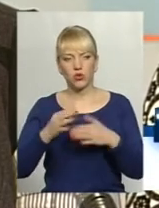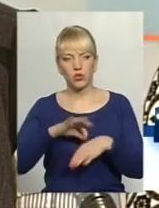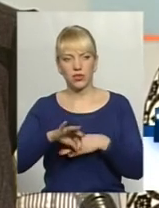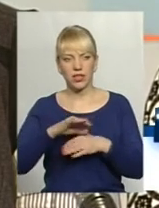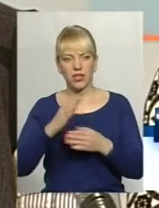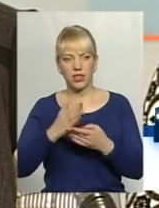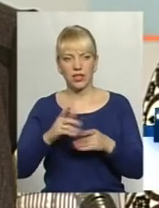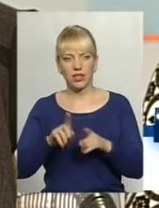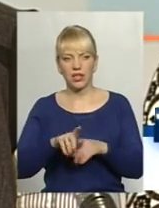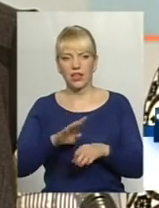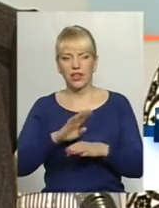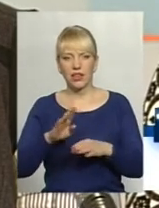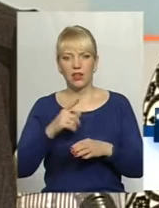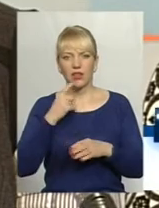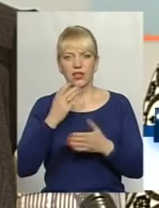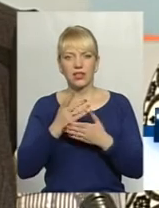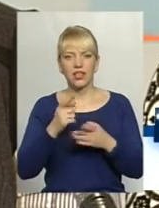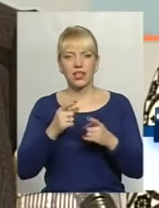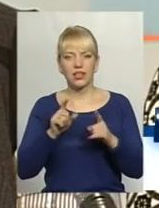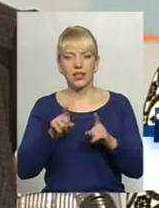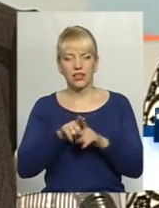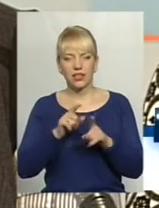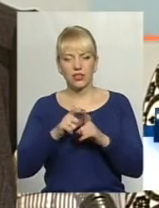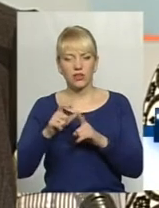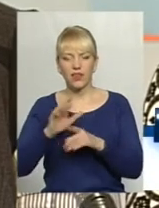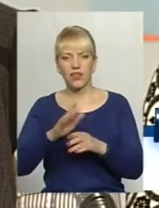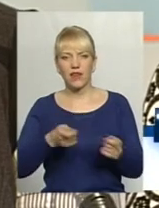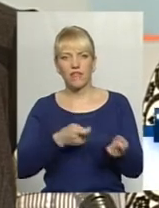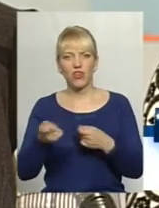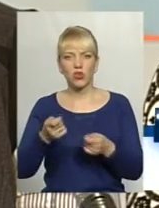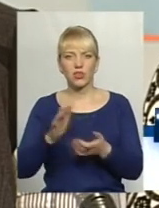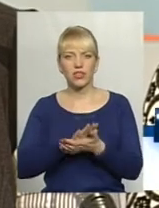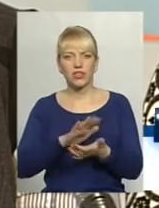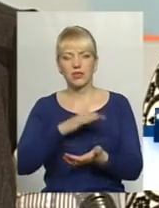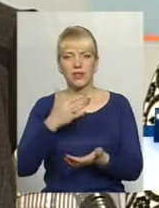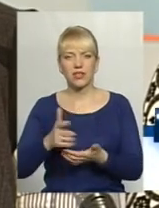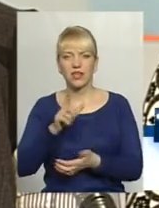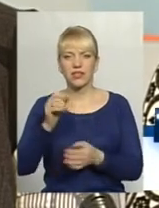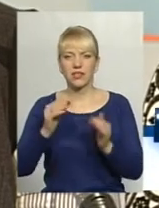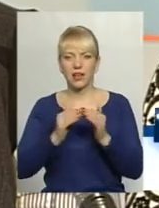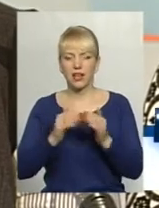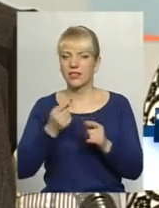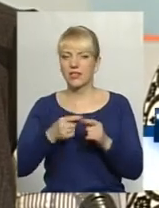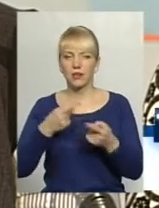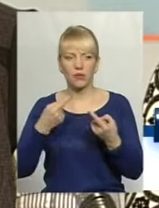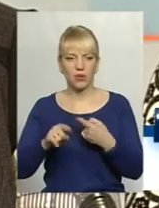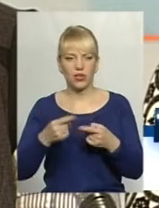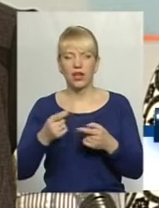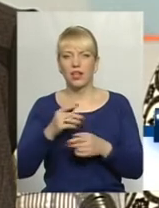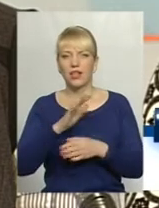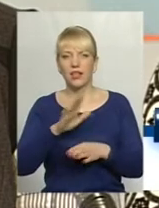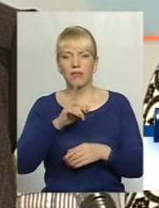такий вислів, не виносити сміття з хати, але це не про це. Не замовчуйте, звертайтеся. Якщо